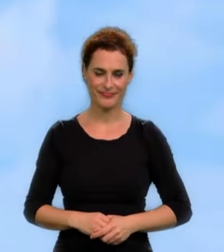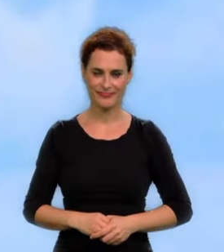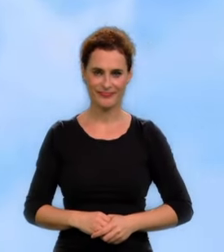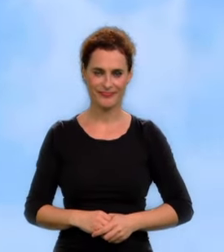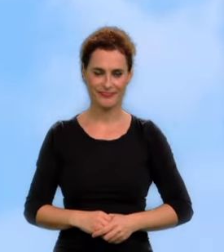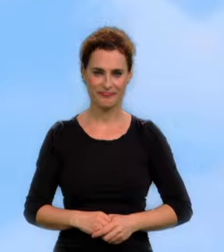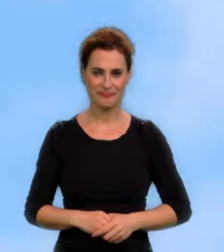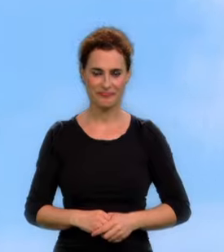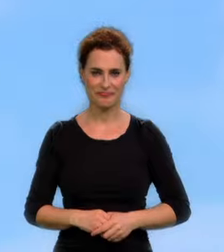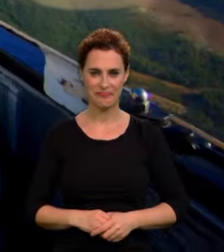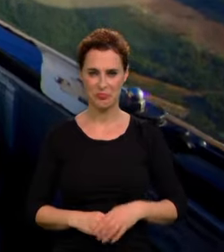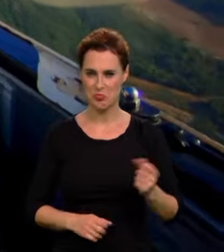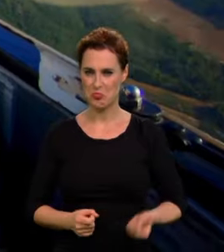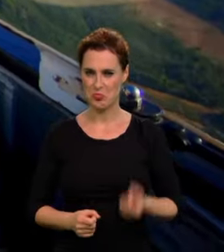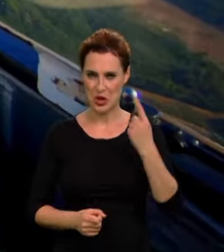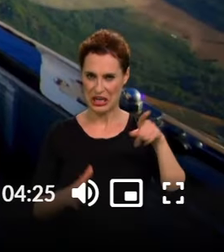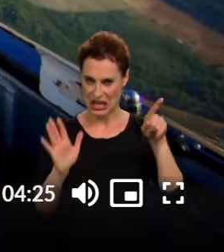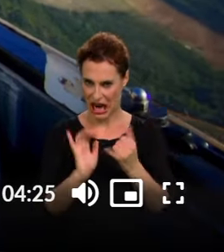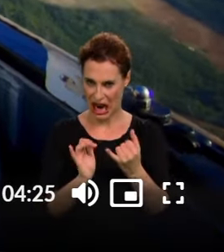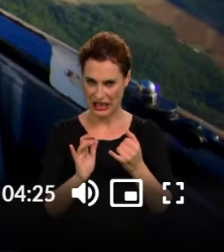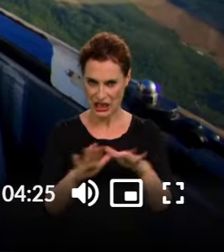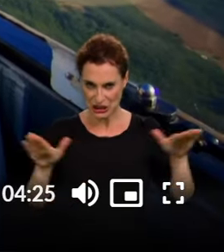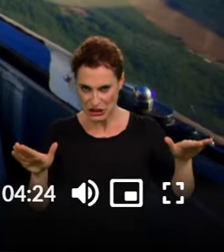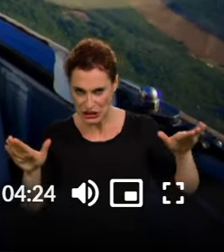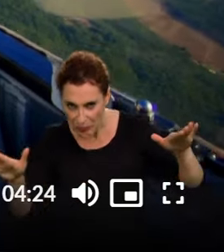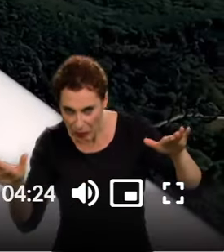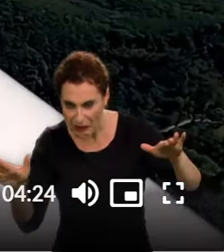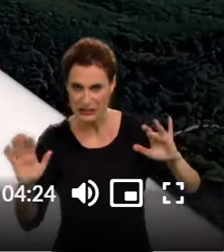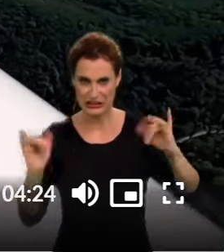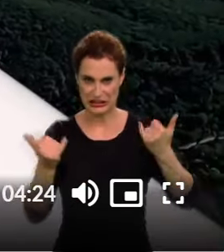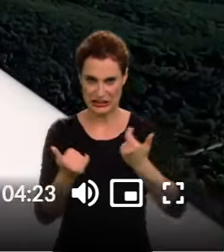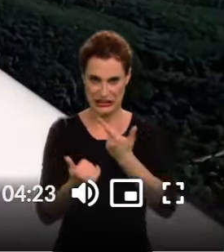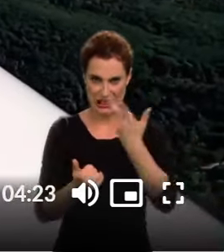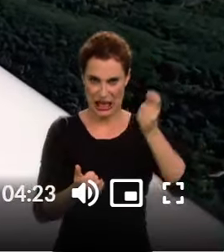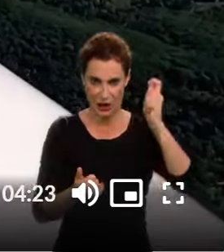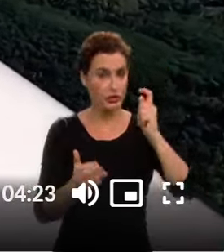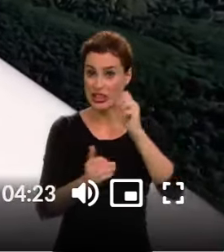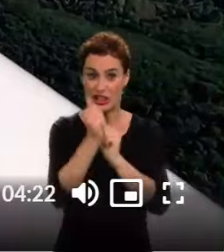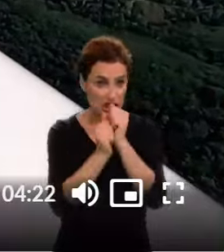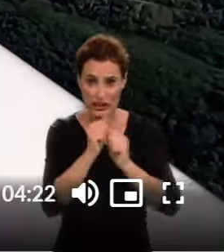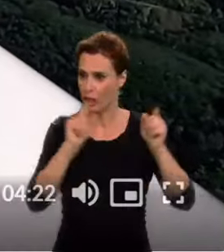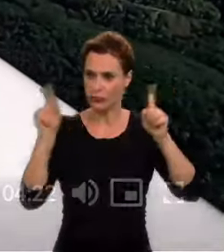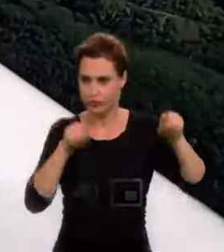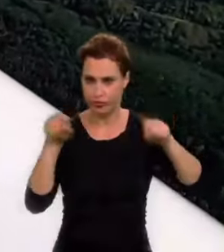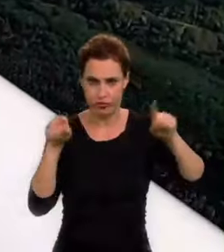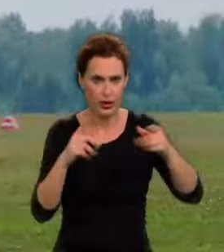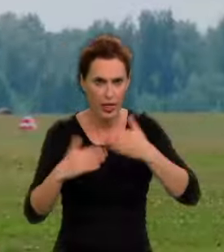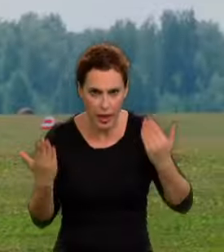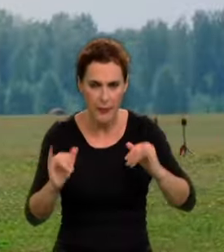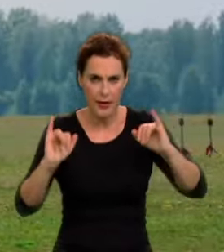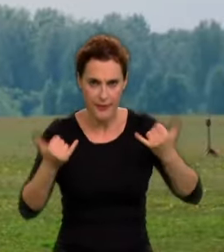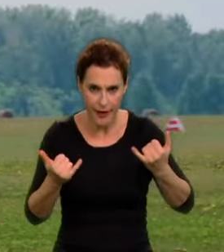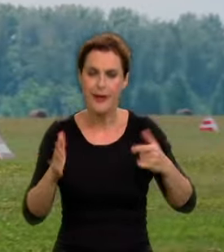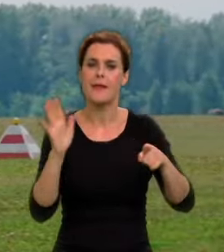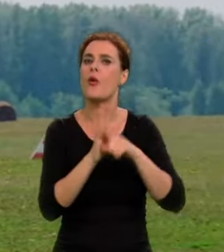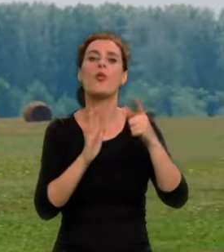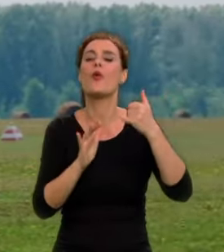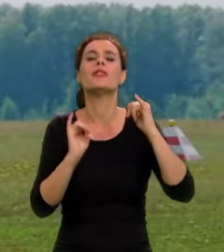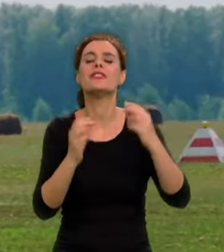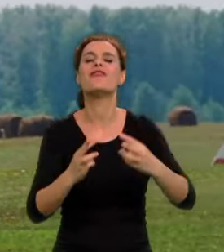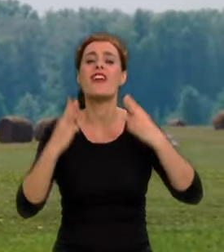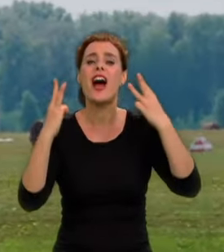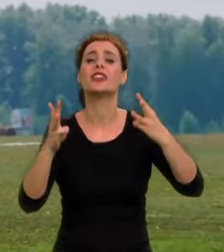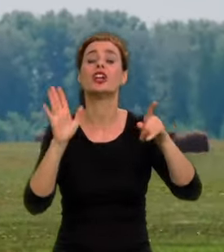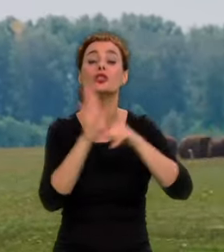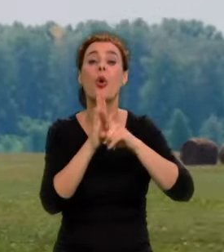Może wydawać się niesamowite, że szybowiec potrafi latać wiele godzin bez silnika. Odpowiedź kryje się w jego niezwykle